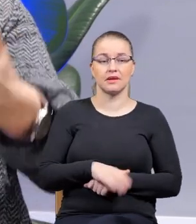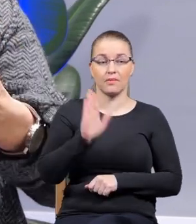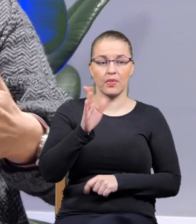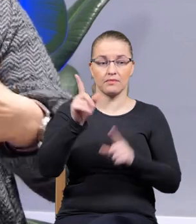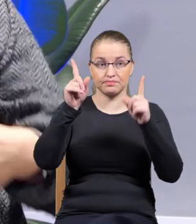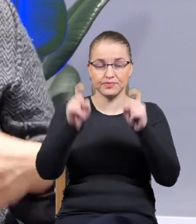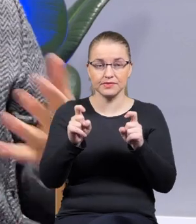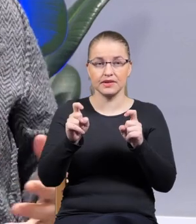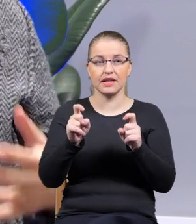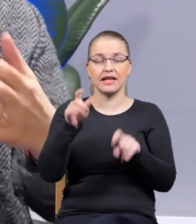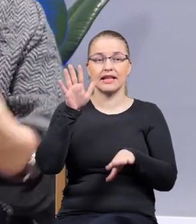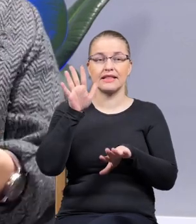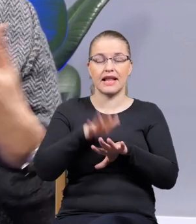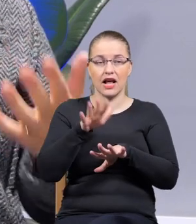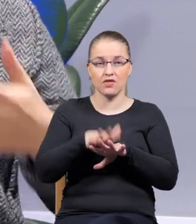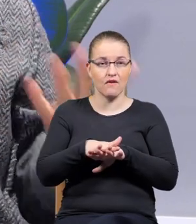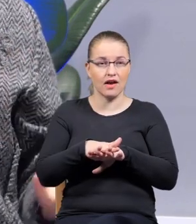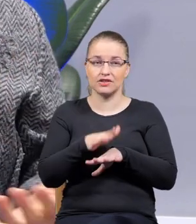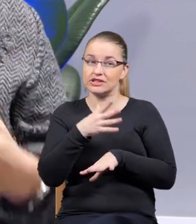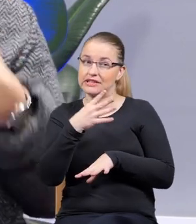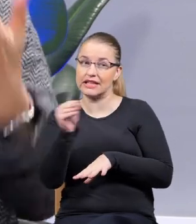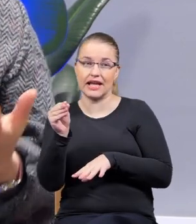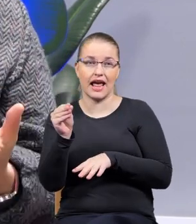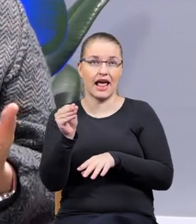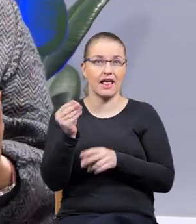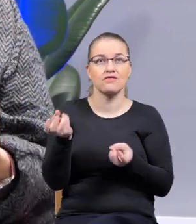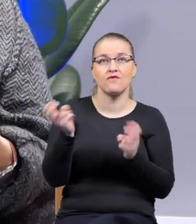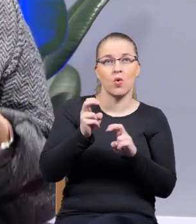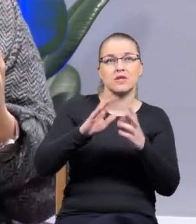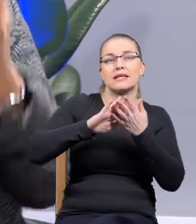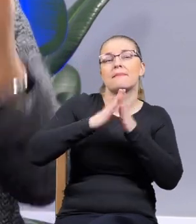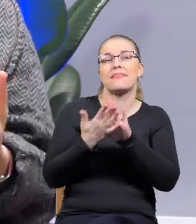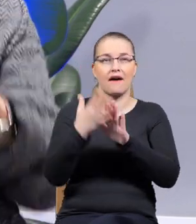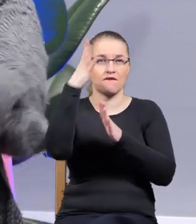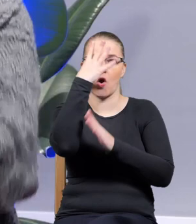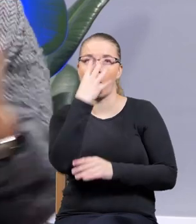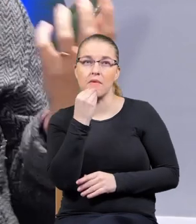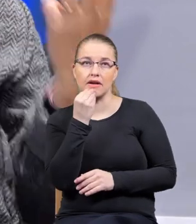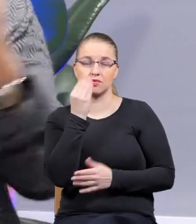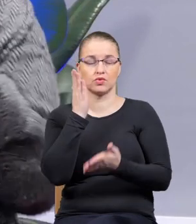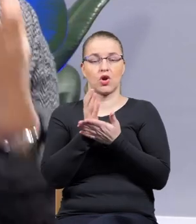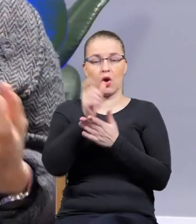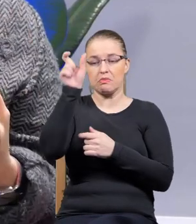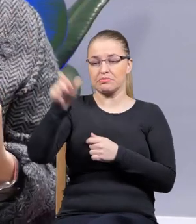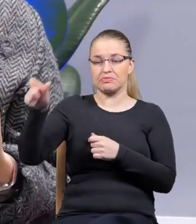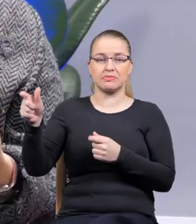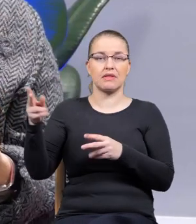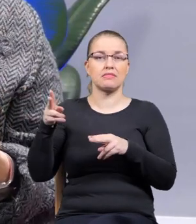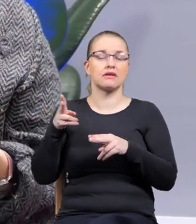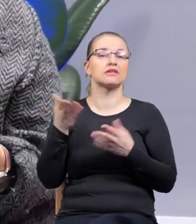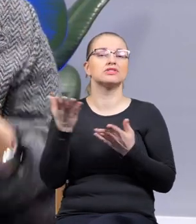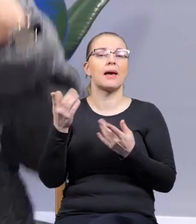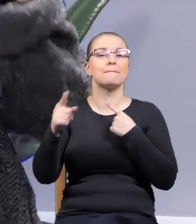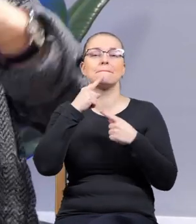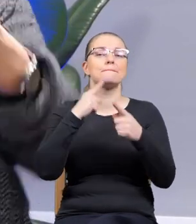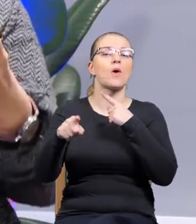nas traktować niejako twórcy metafor i obrazów, ale jako postaci, które stoją po jakiejś politycznej stronie